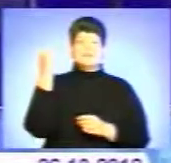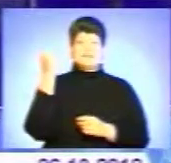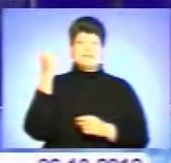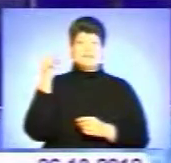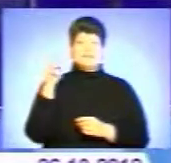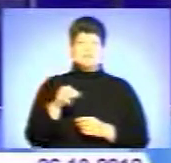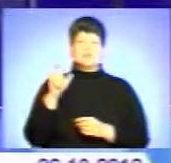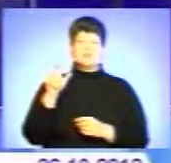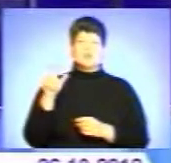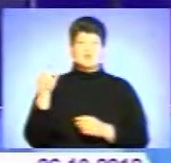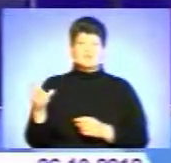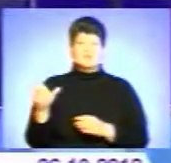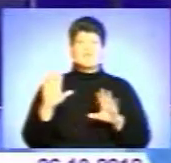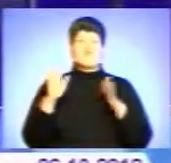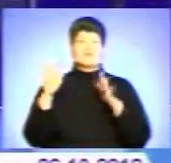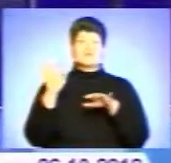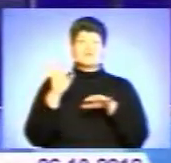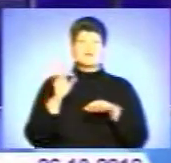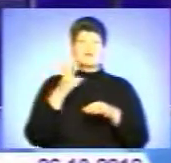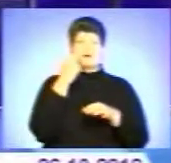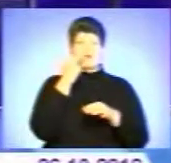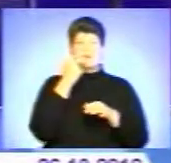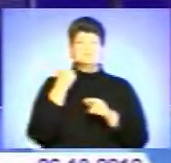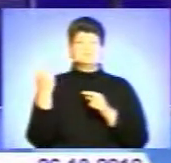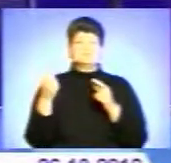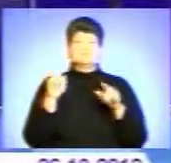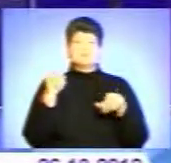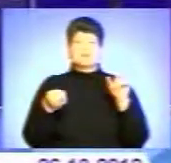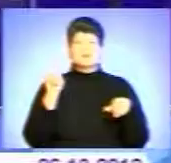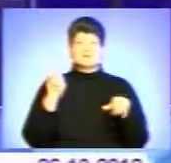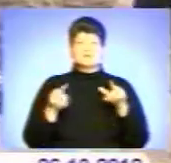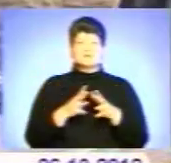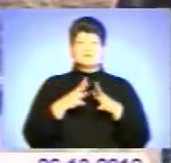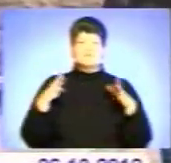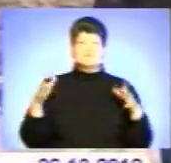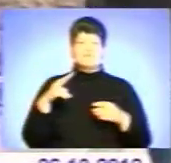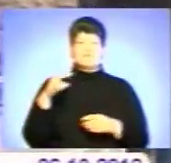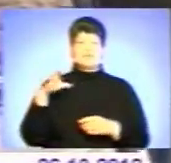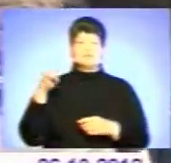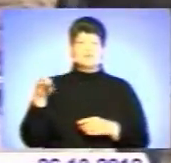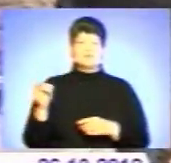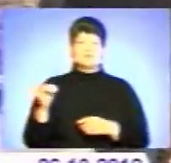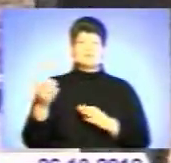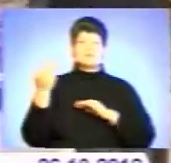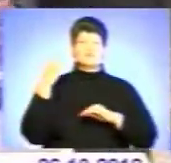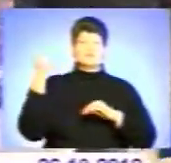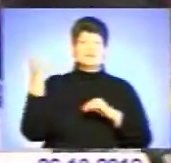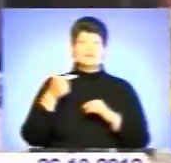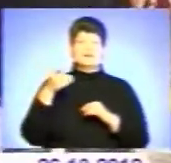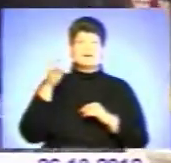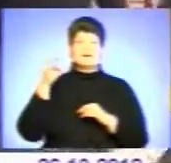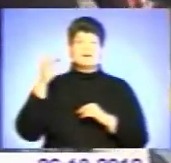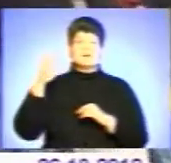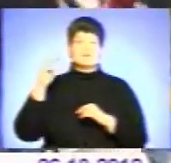Випадки грипу поодинокий, ріст захворюваності медики прогнозують у листопаді. За минулий тиждень на гострі